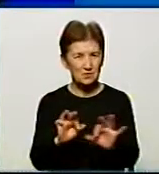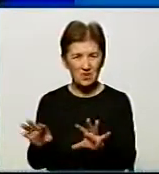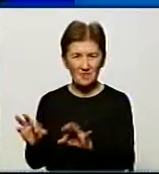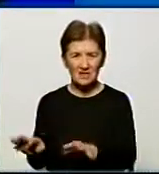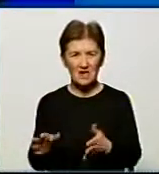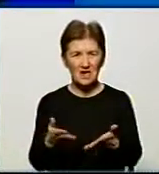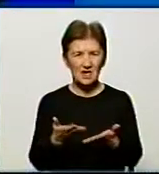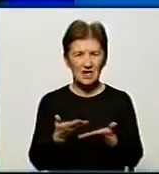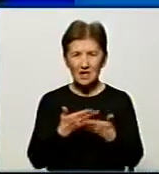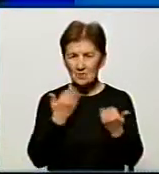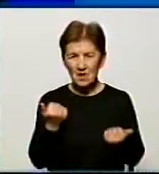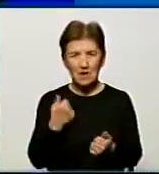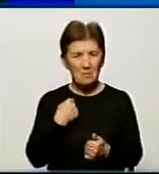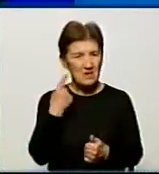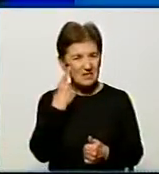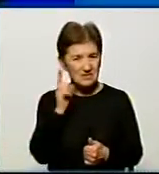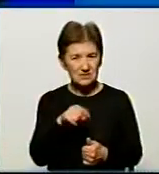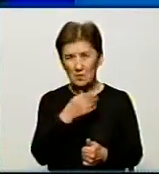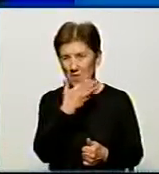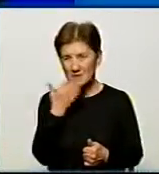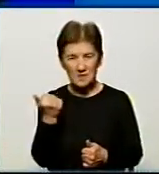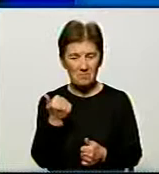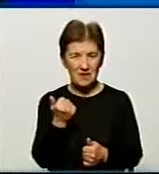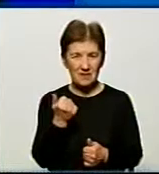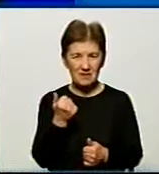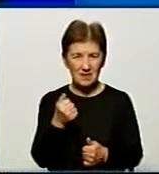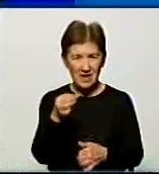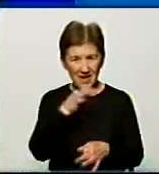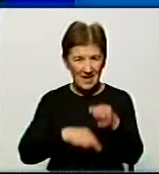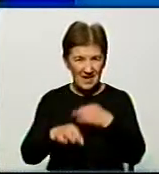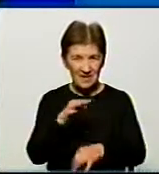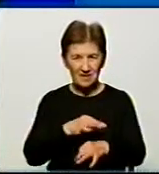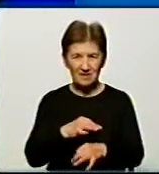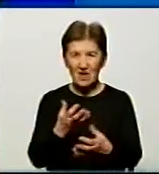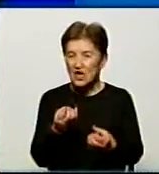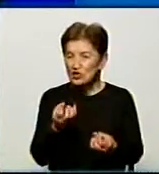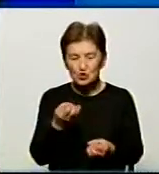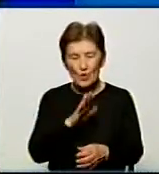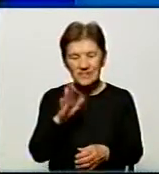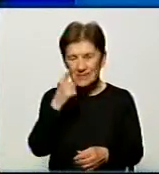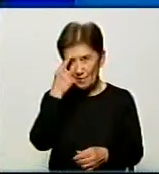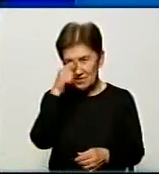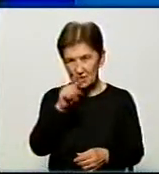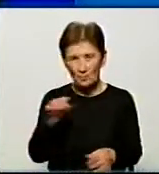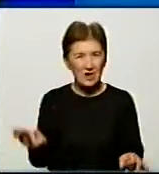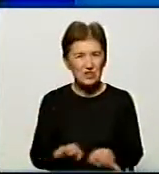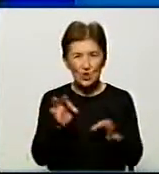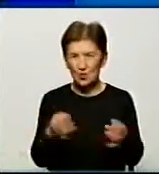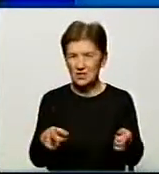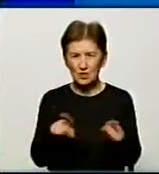немає, ми всі знаємо, що немає ліків, які не мають побічних дій. Немає, ще не придумали їх, і ніколи такого не буде.